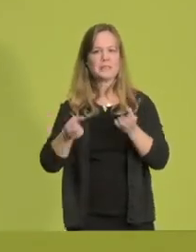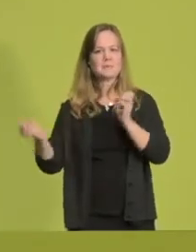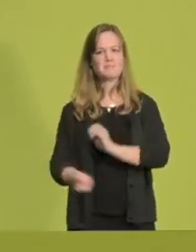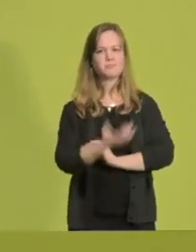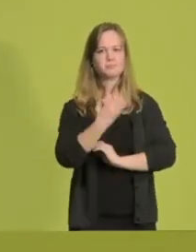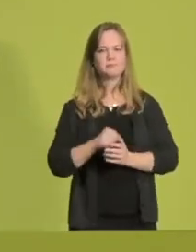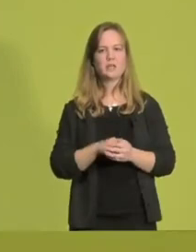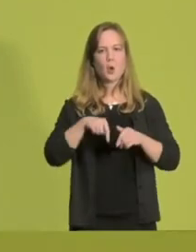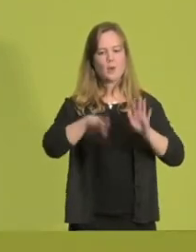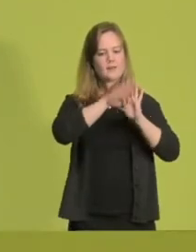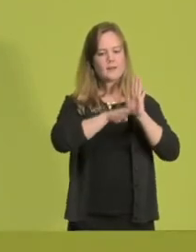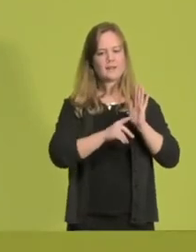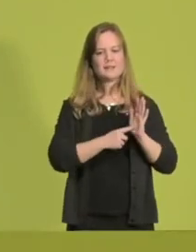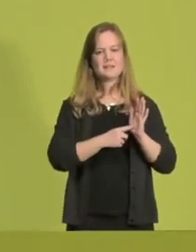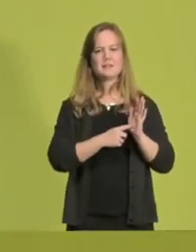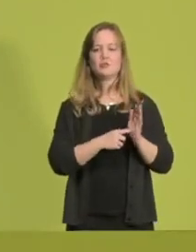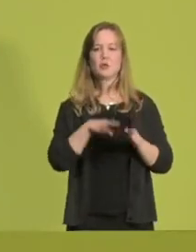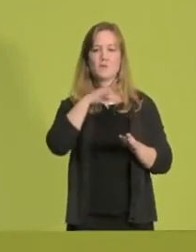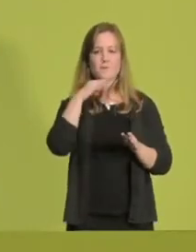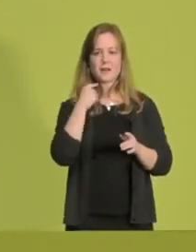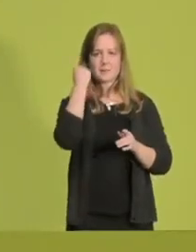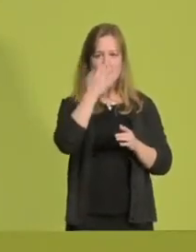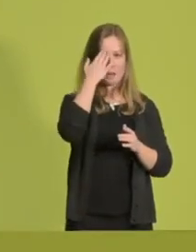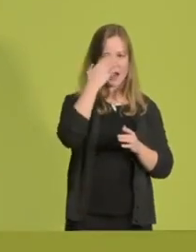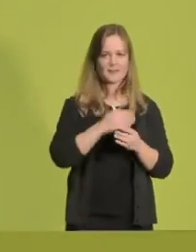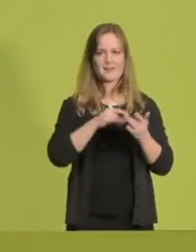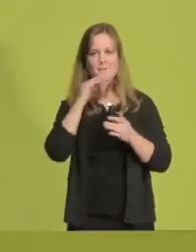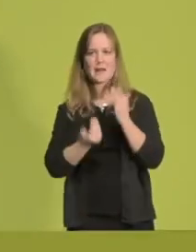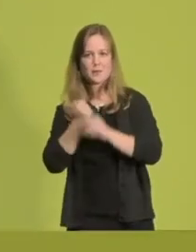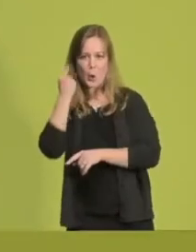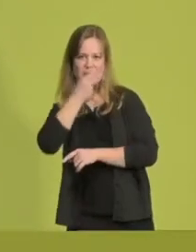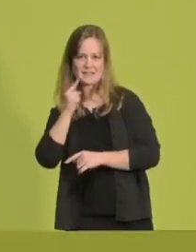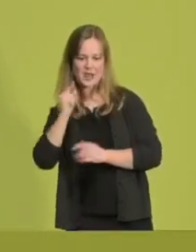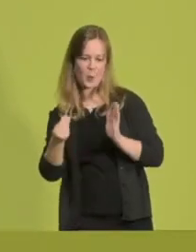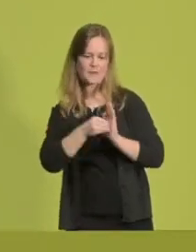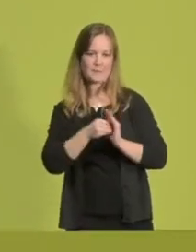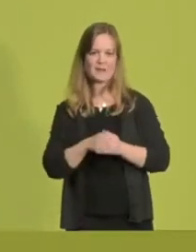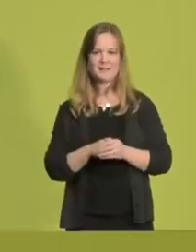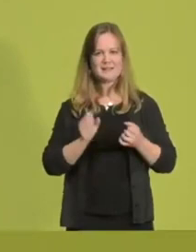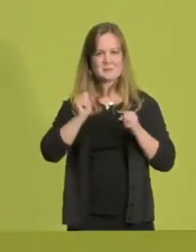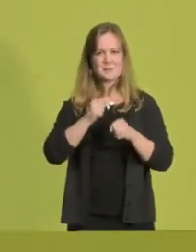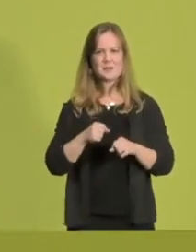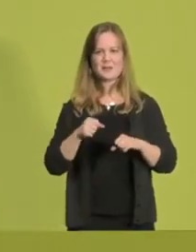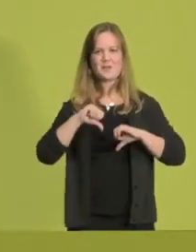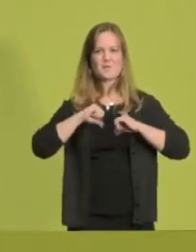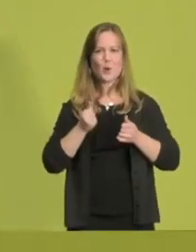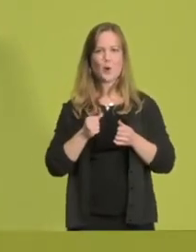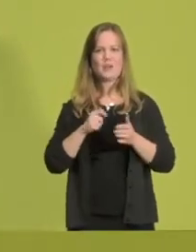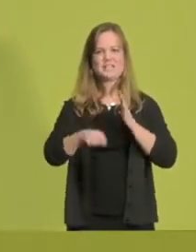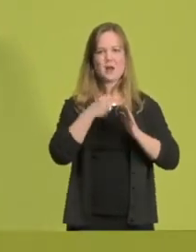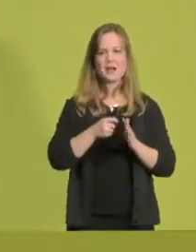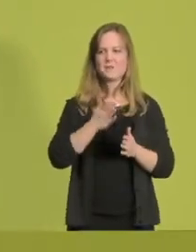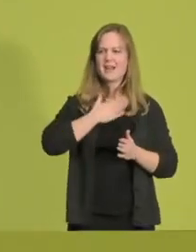heute eine Liste mit bewährten und vielen neuen Gesichtern. Ich bin bereit für einen engagierten Frühlingswahlkampf. Ihr dürft mich gerne wieder einladen